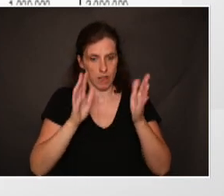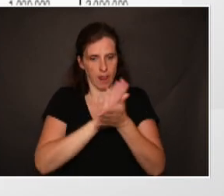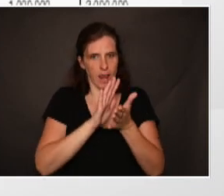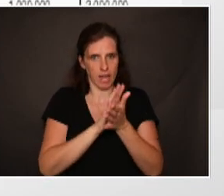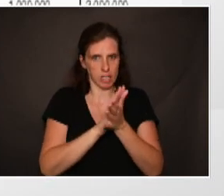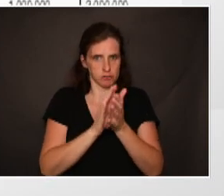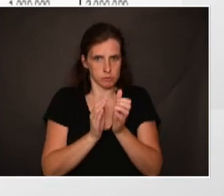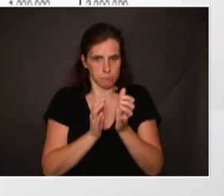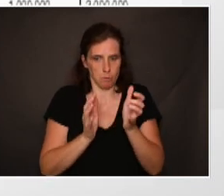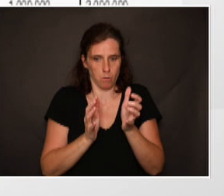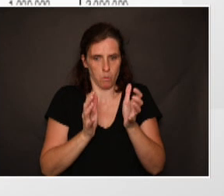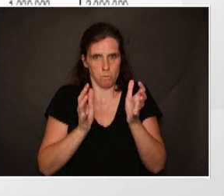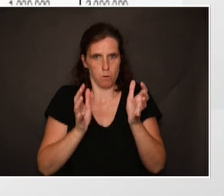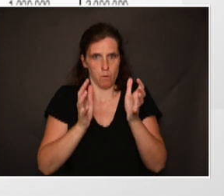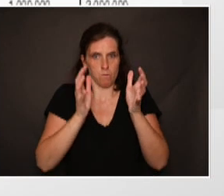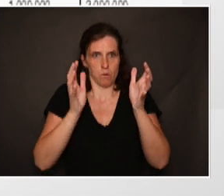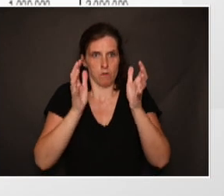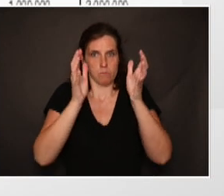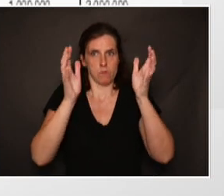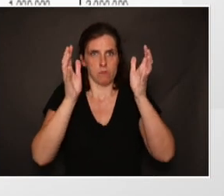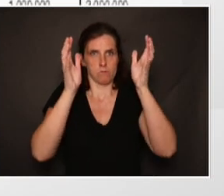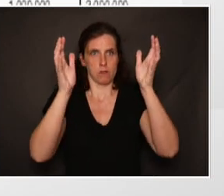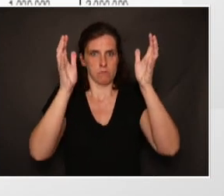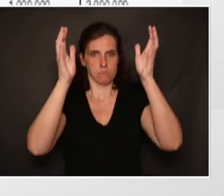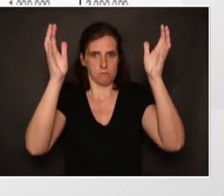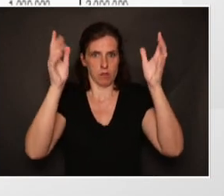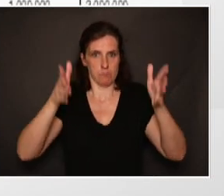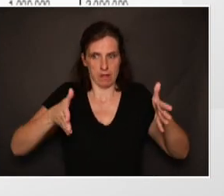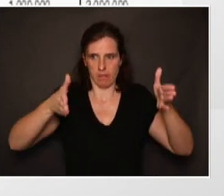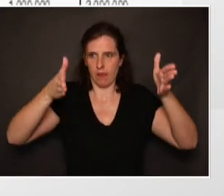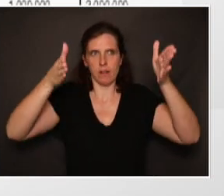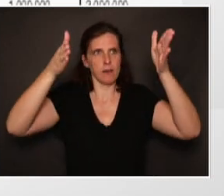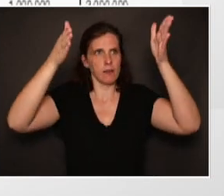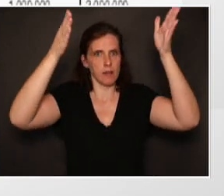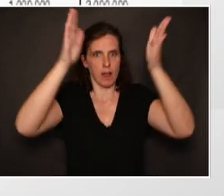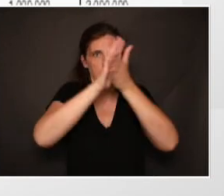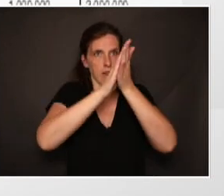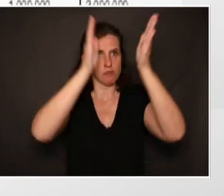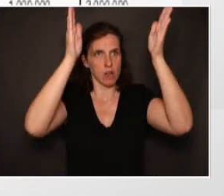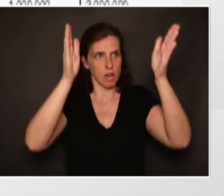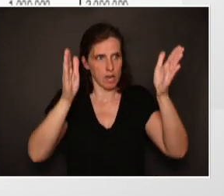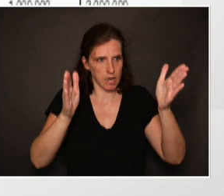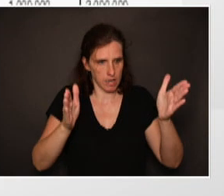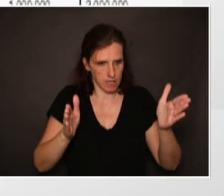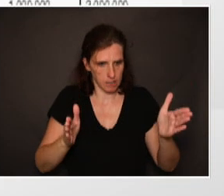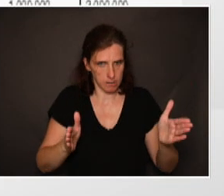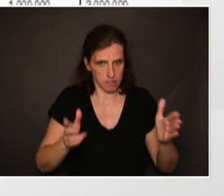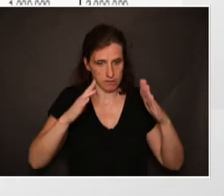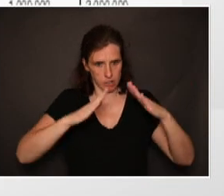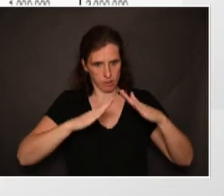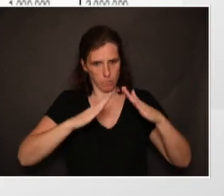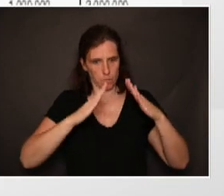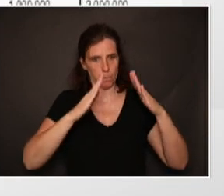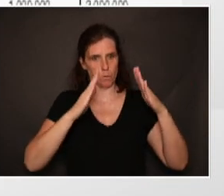d'âge va avoir à peu près la même taille et progressivement, la pyramide va prendre une